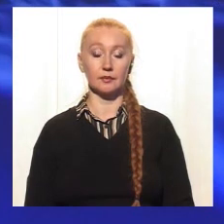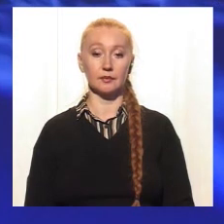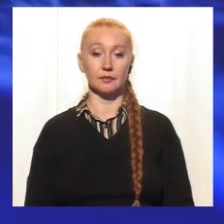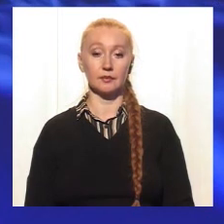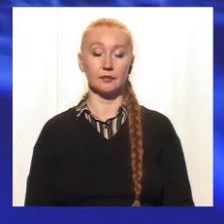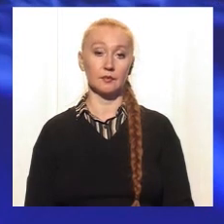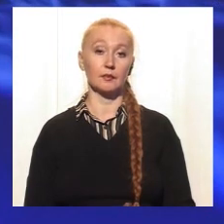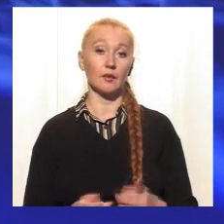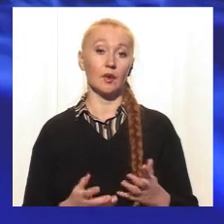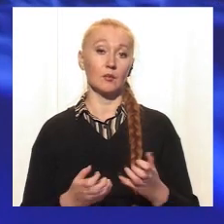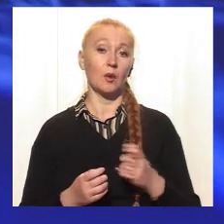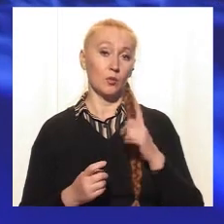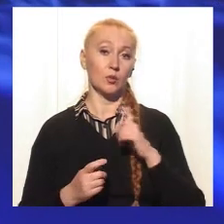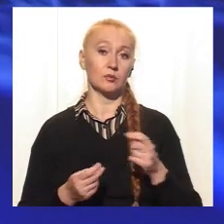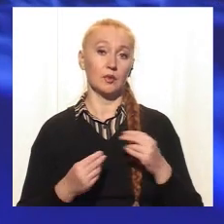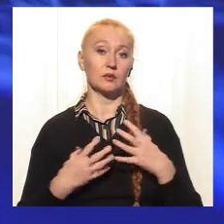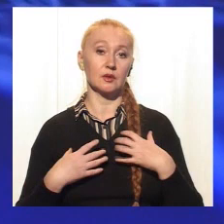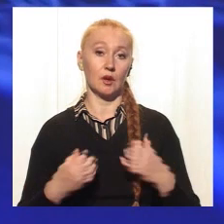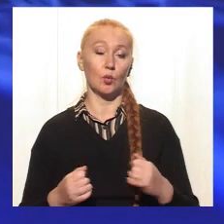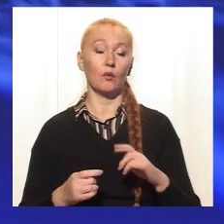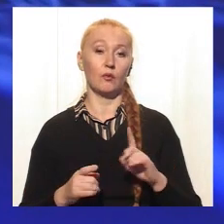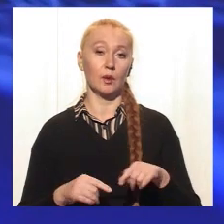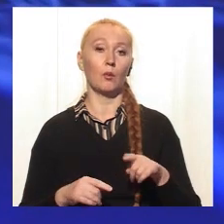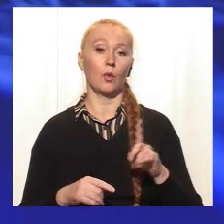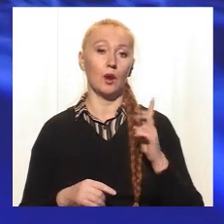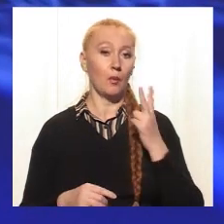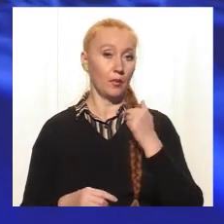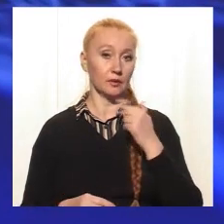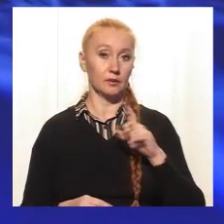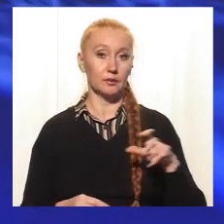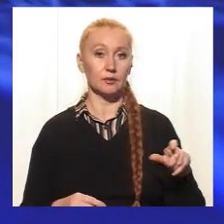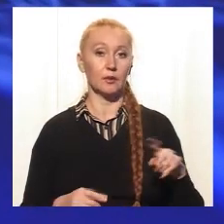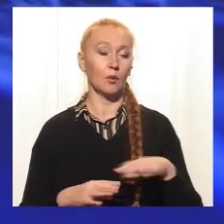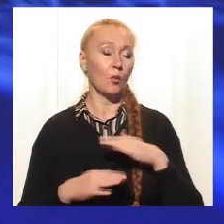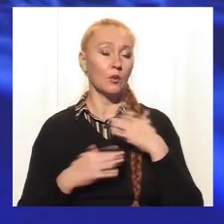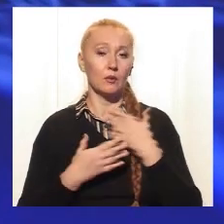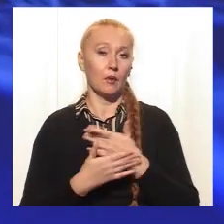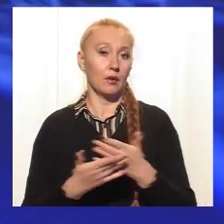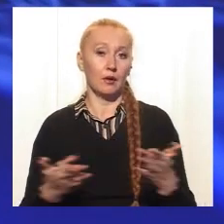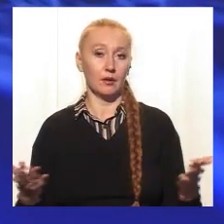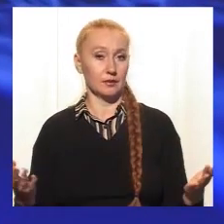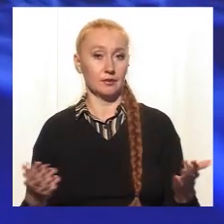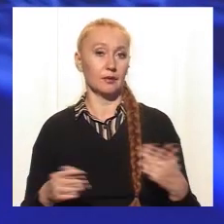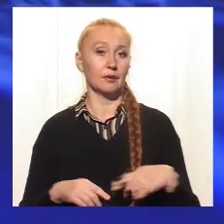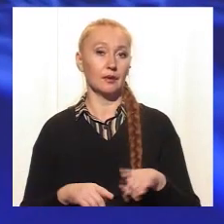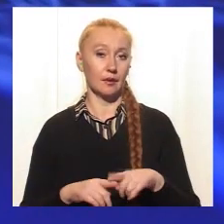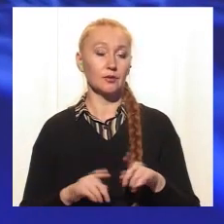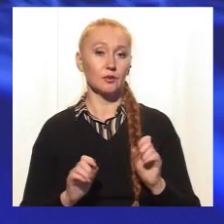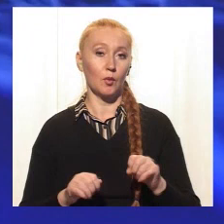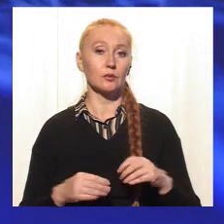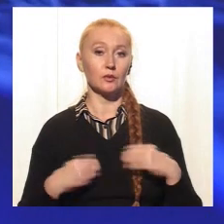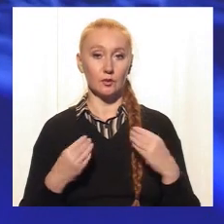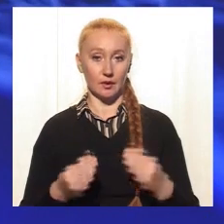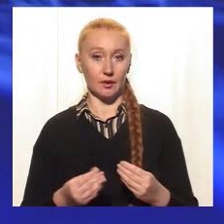влияють на здоров'я, тем более подростков. Їх велике множество. Они також можуть